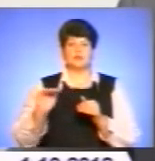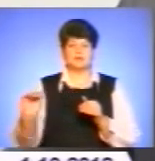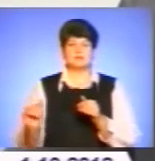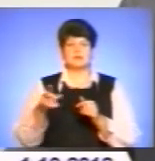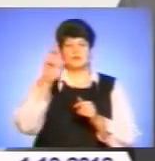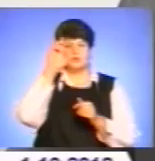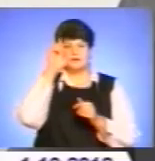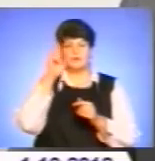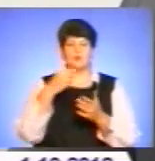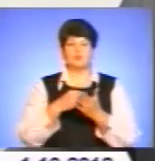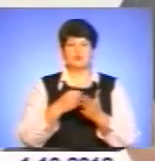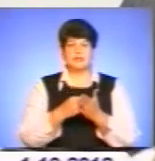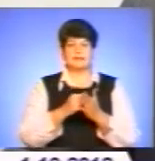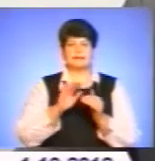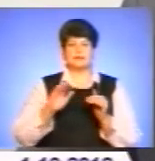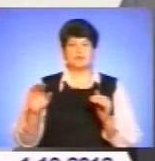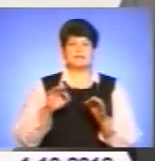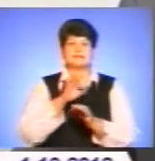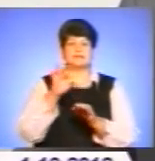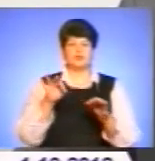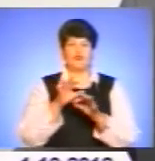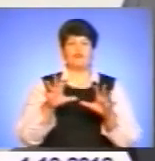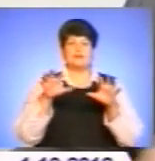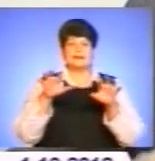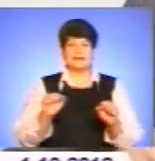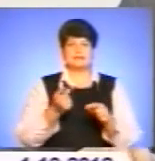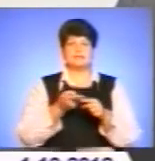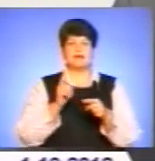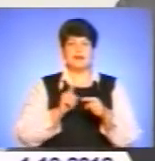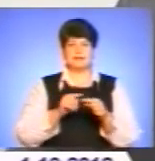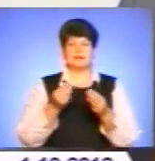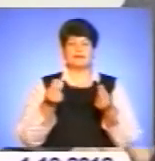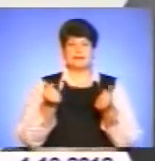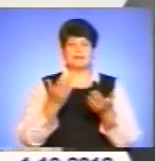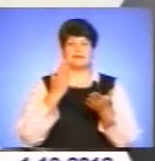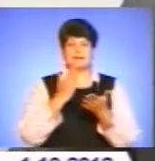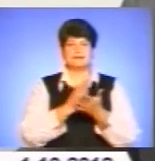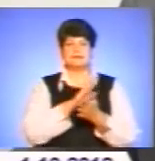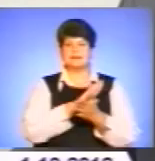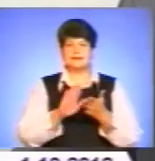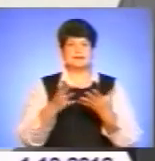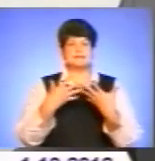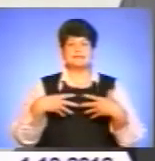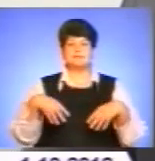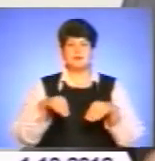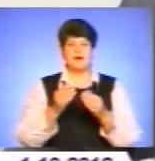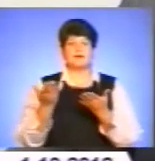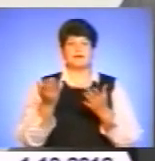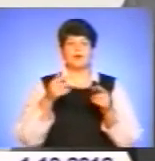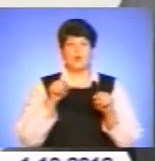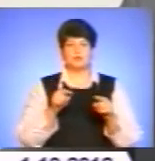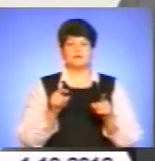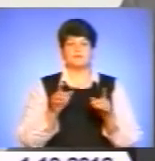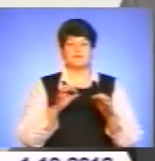бюджету, на дітей-сироту, владельцем цих гроші є не учреждення чи не сім'я, в якій він віспитується, а